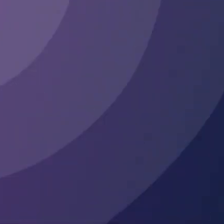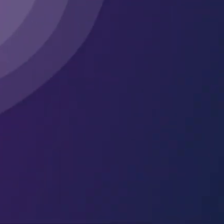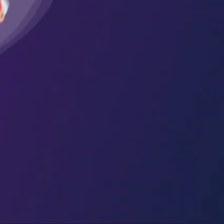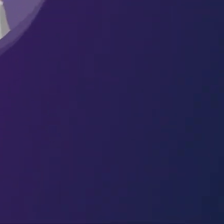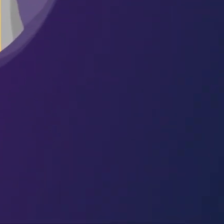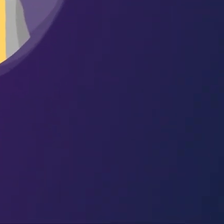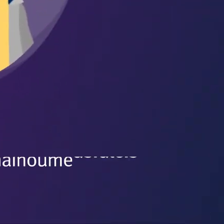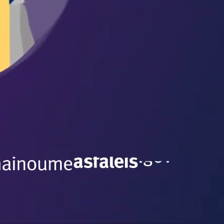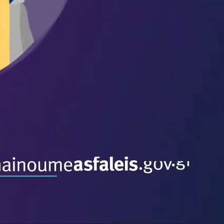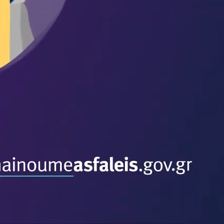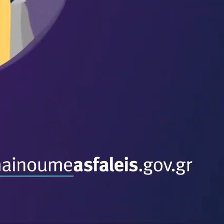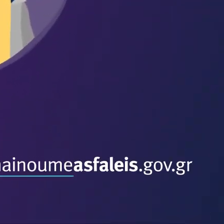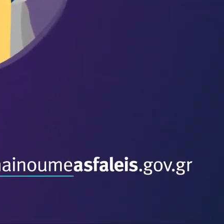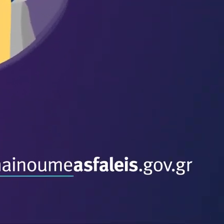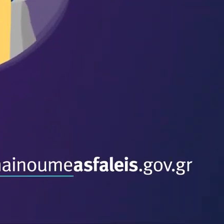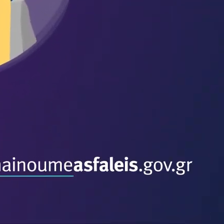Υπότιτλοι AUTHORWAVE